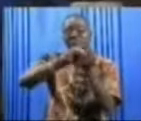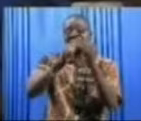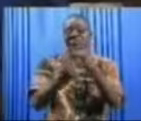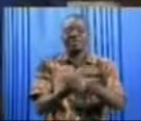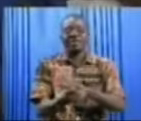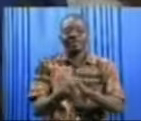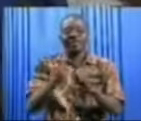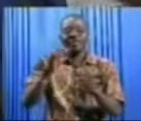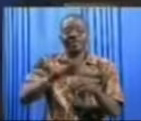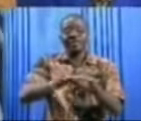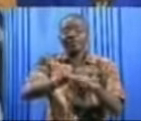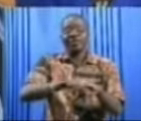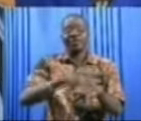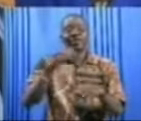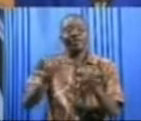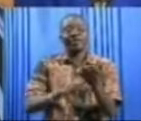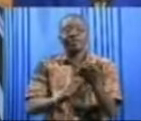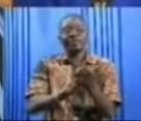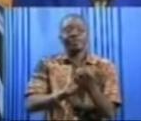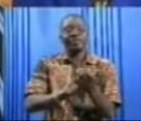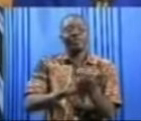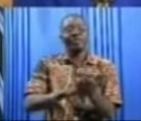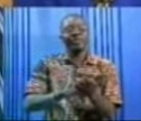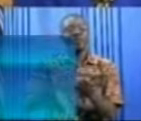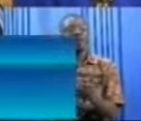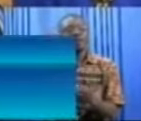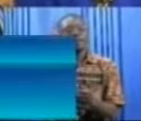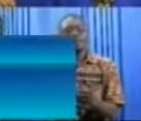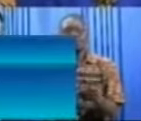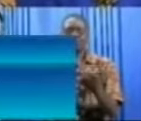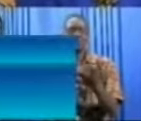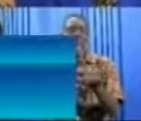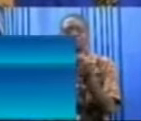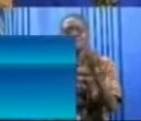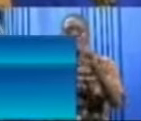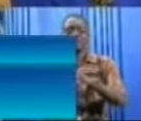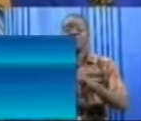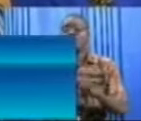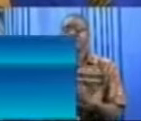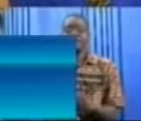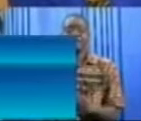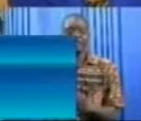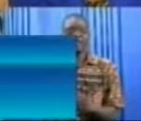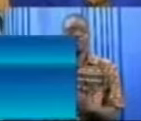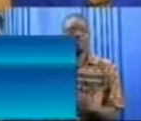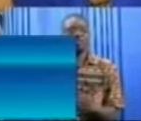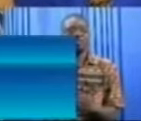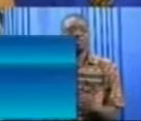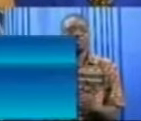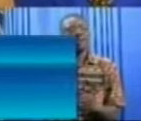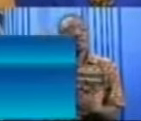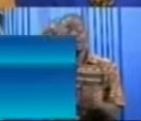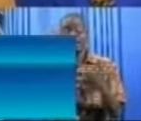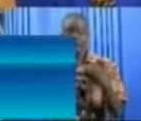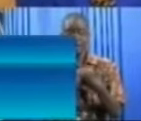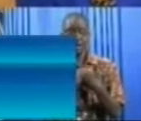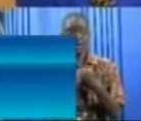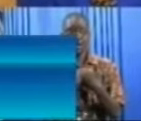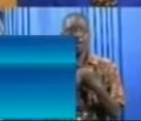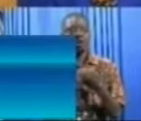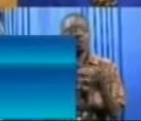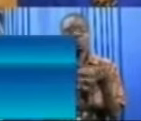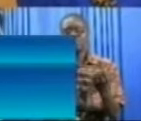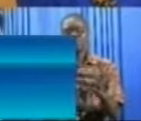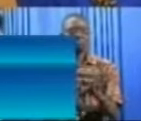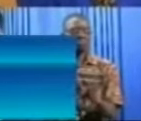fois sur le terrain. La contrefaçon au Burkina Faso, d'abord de façon globale, elle existe dans bien des